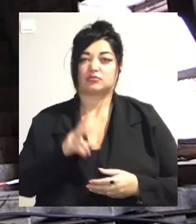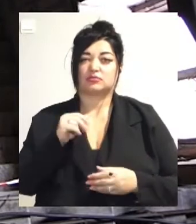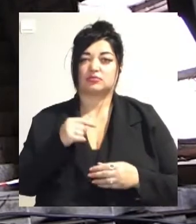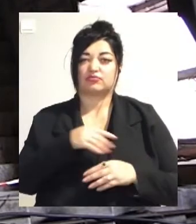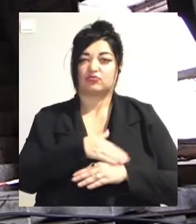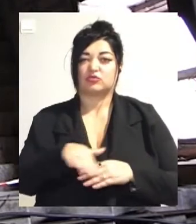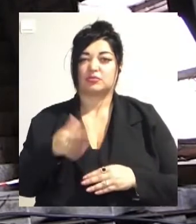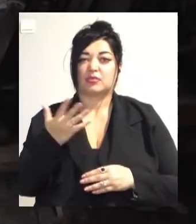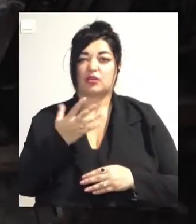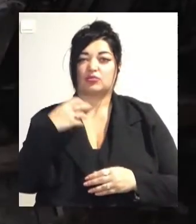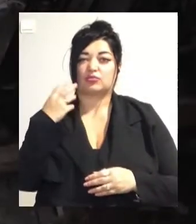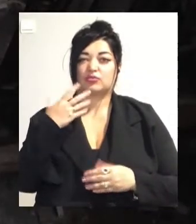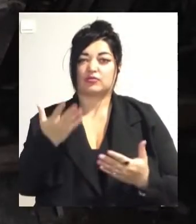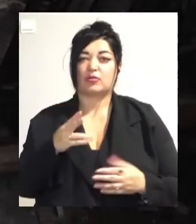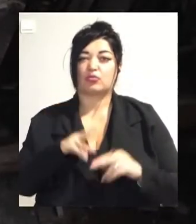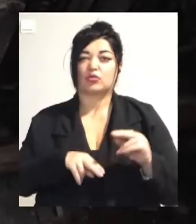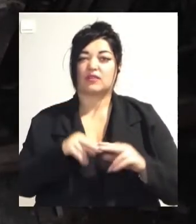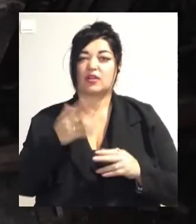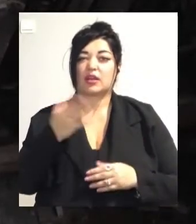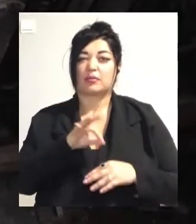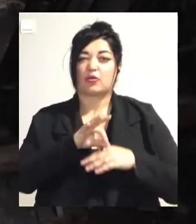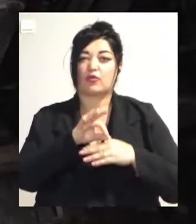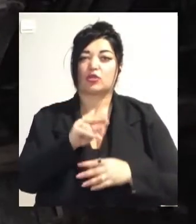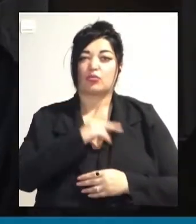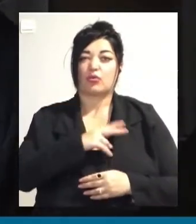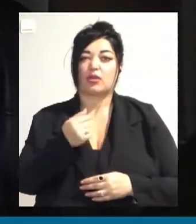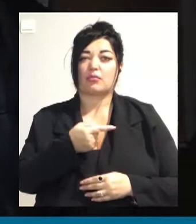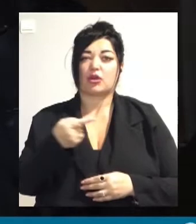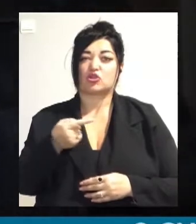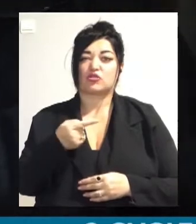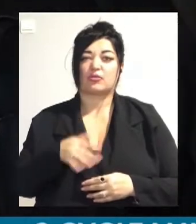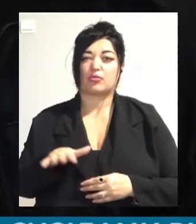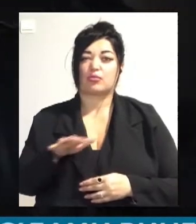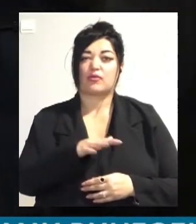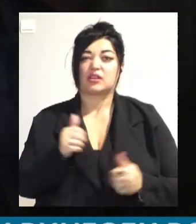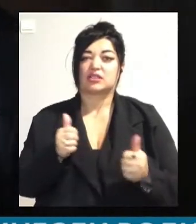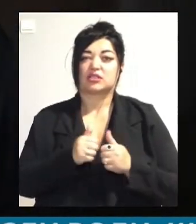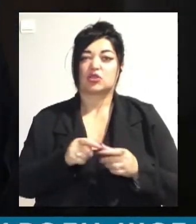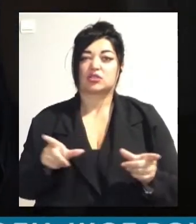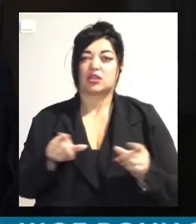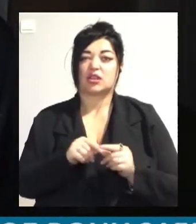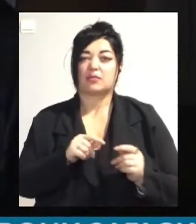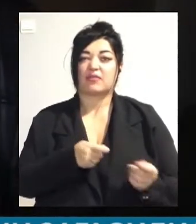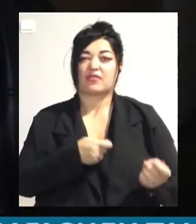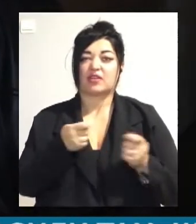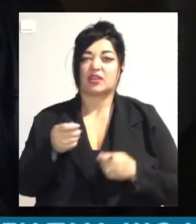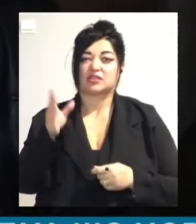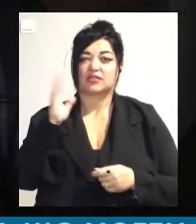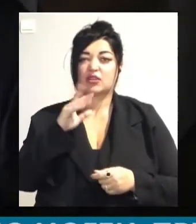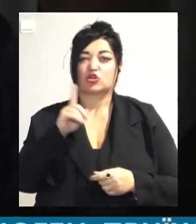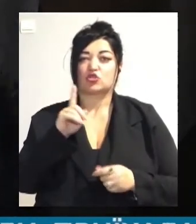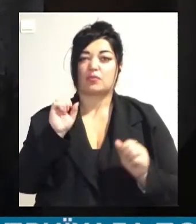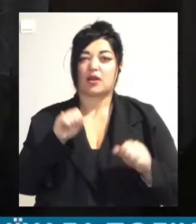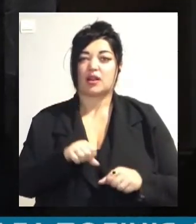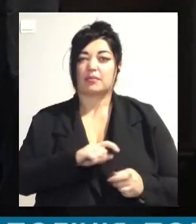стати сварка будівельників, які проводять роботи на першому поверсі. З сусідами винесли воду, що вони затушили, що могли. Приїхала